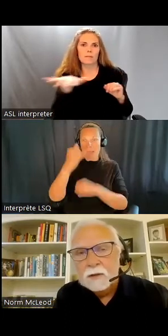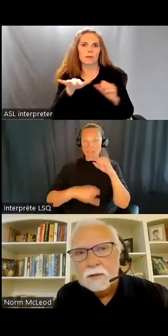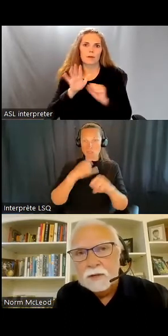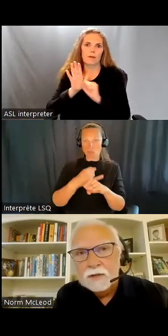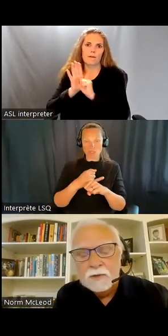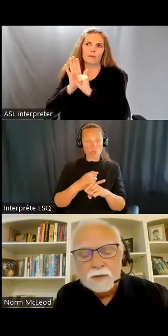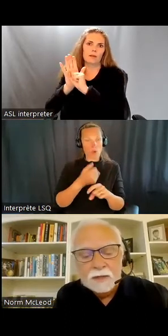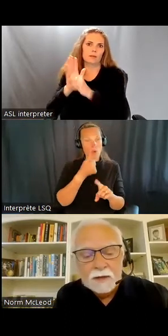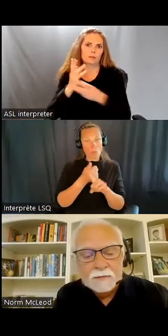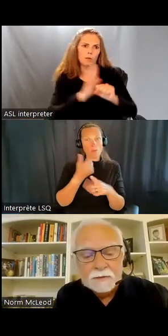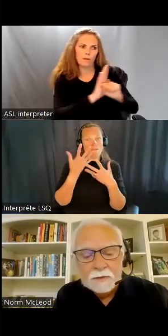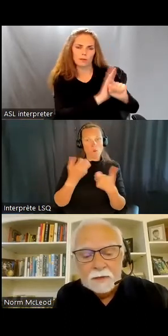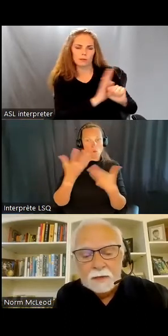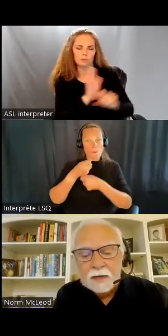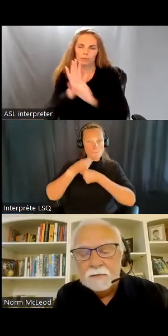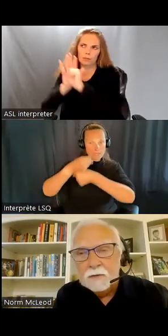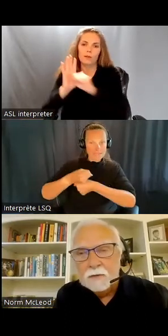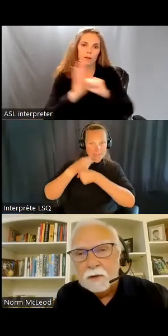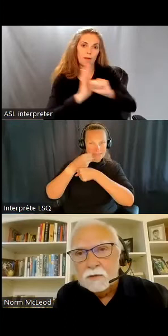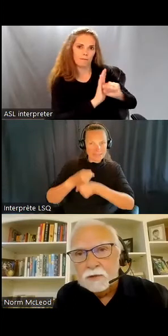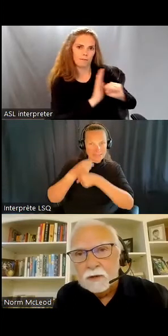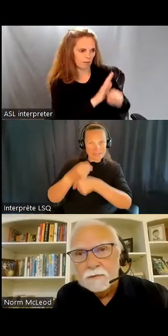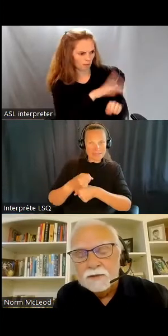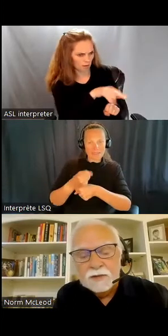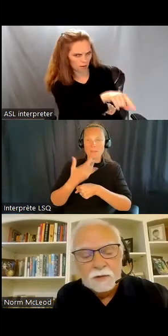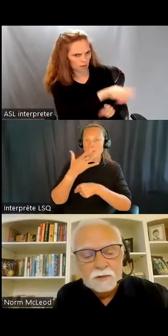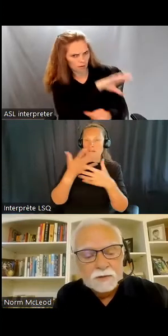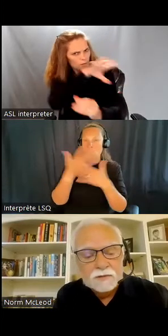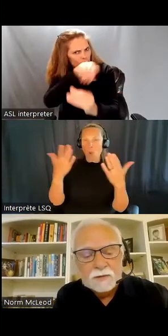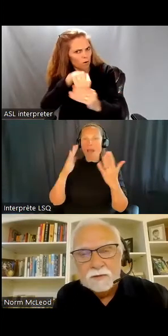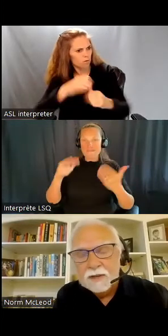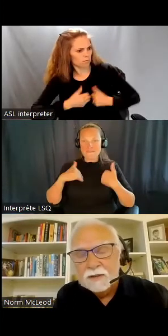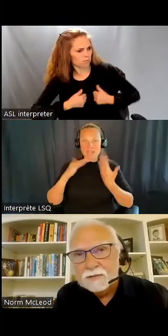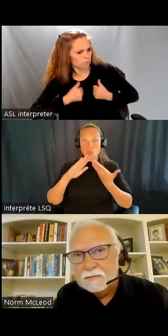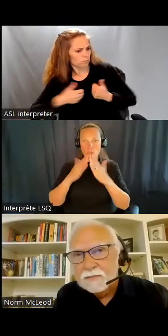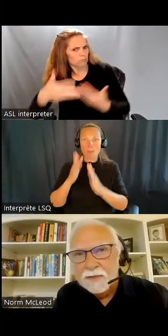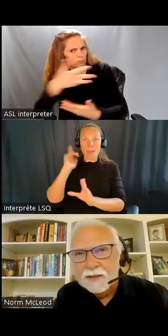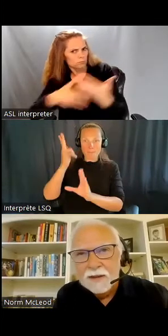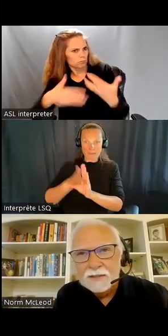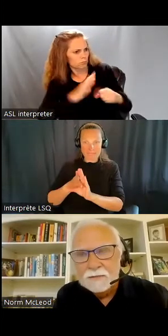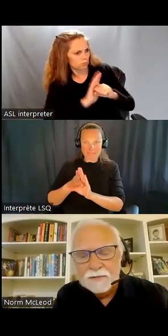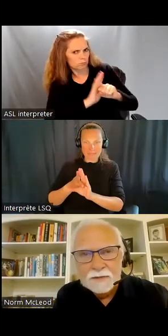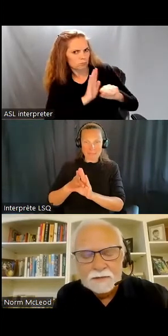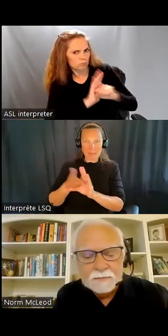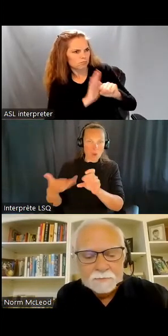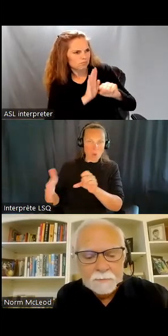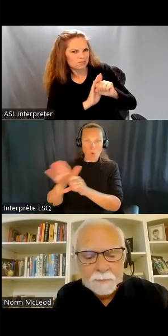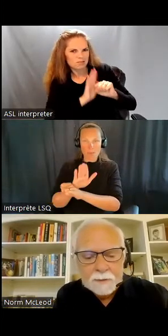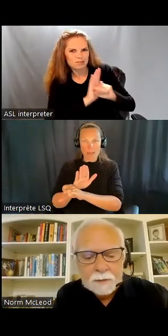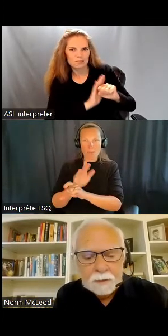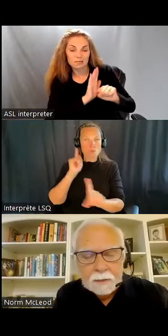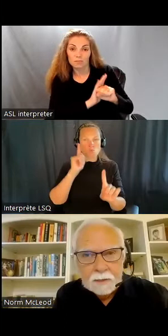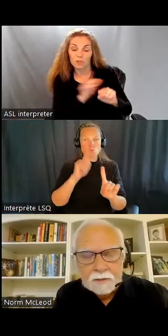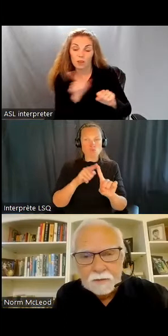intellectuelle soient pleinement intégrées à la vie communautaire et pour que les institutions soient fermées. Et ça,